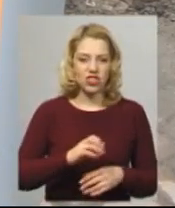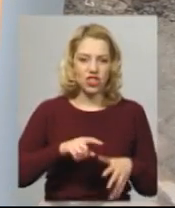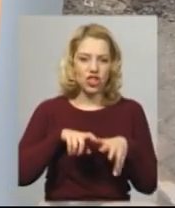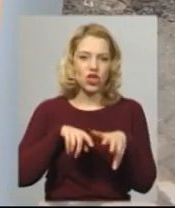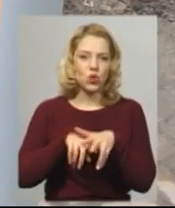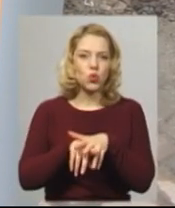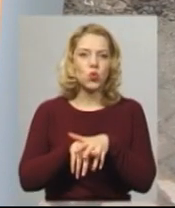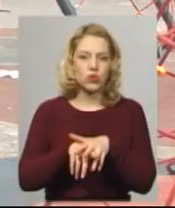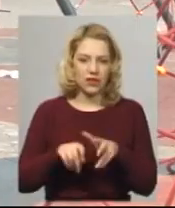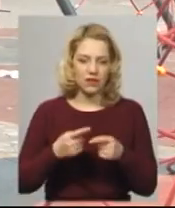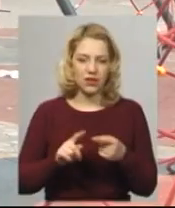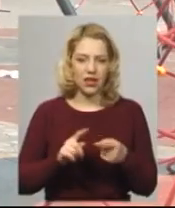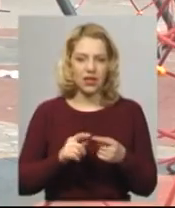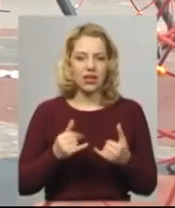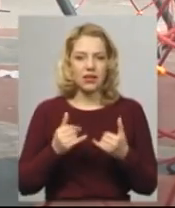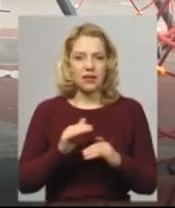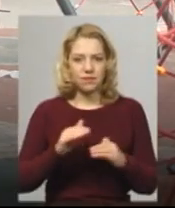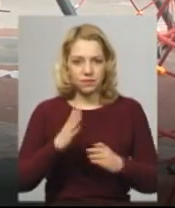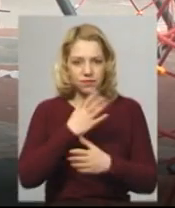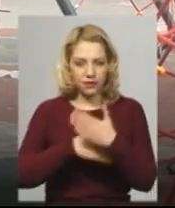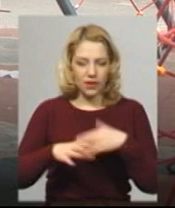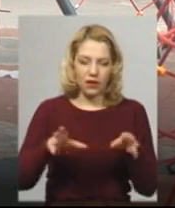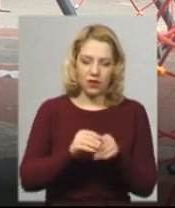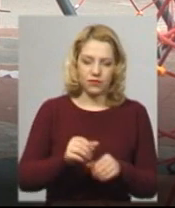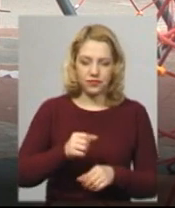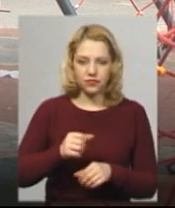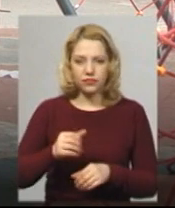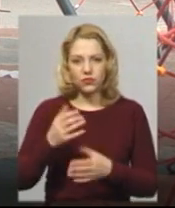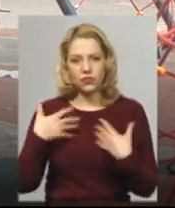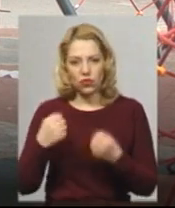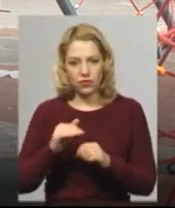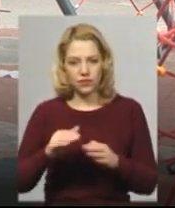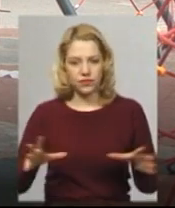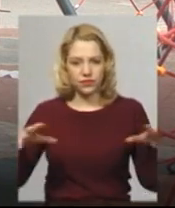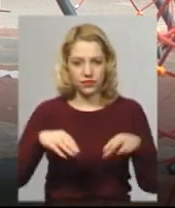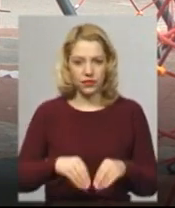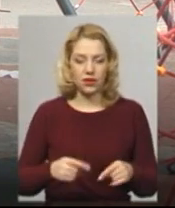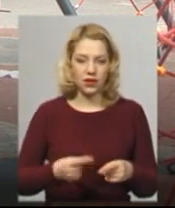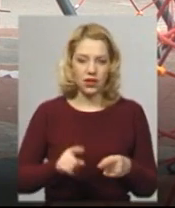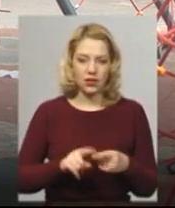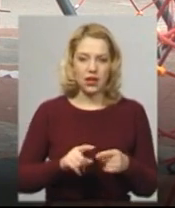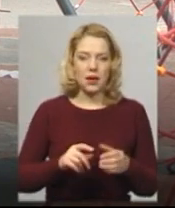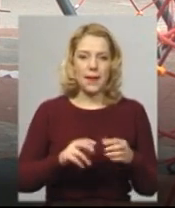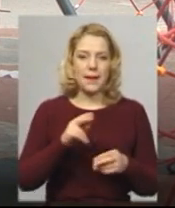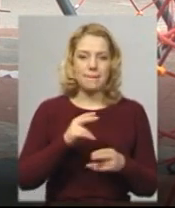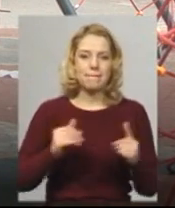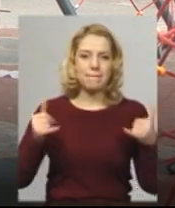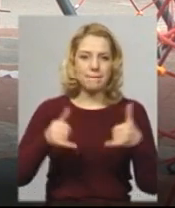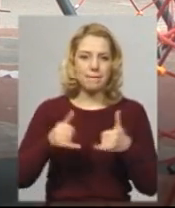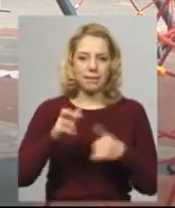Новачок. Роботи були призупинені. Велика частина з тих робіт, які зараз виконані, а саме оці бетонні конструкції,